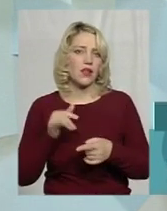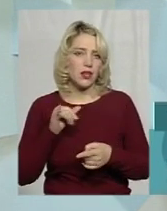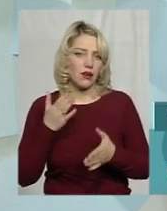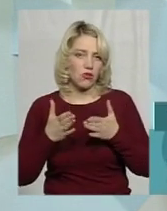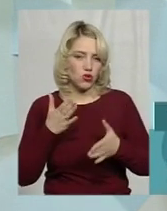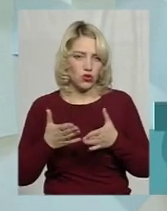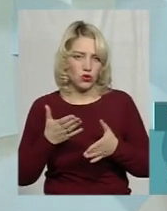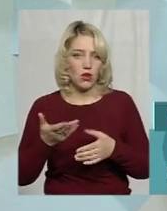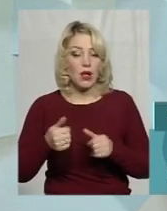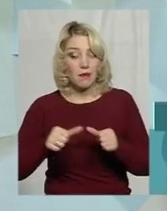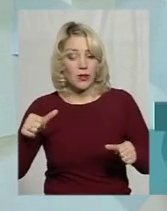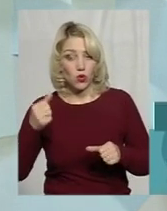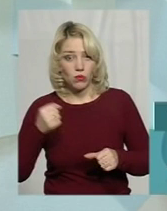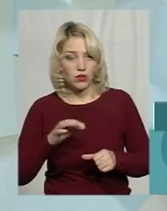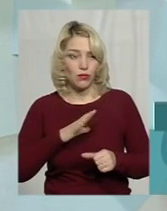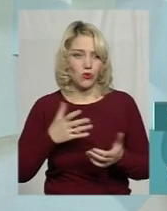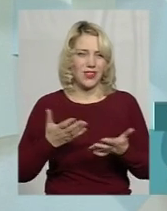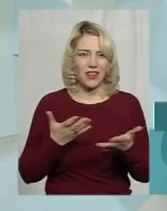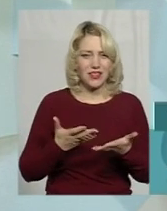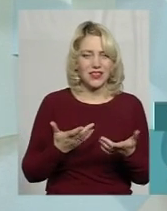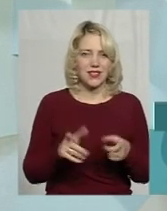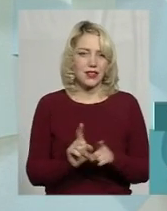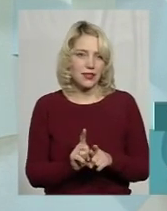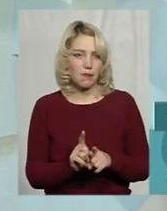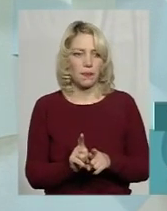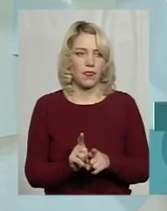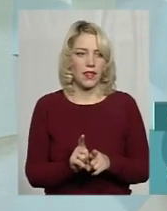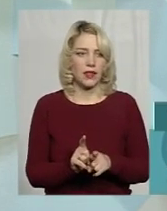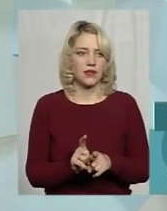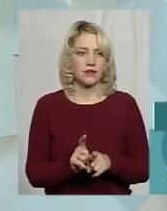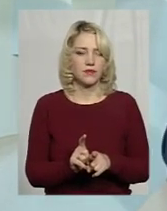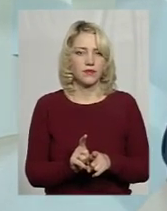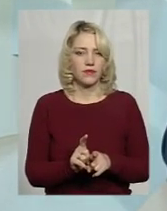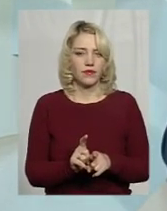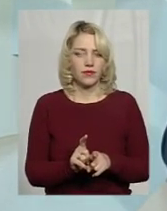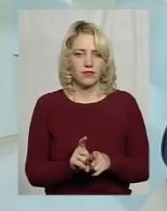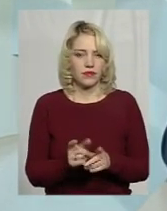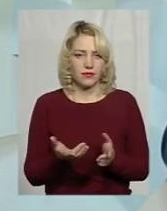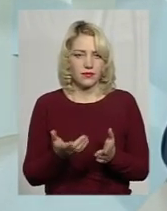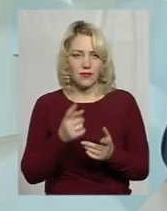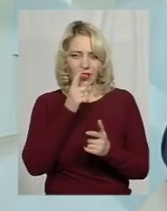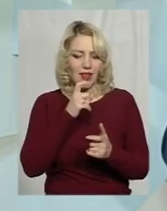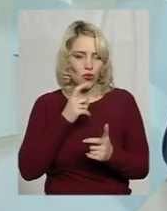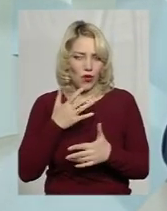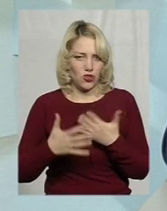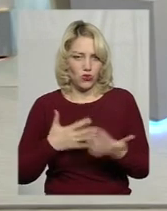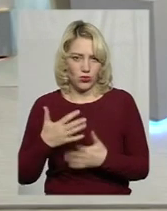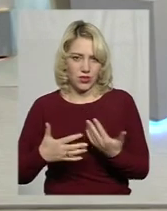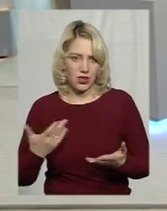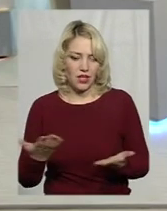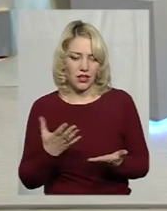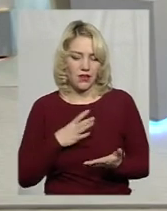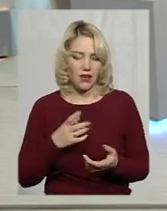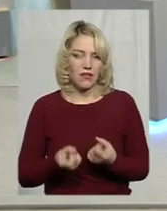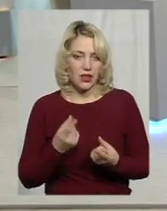Якщо ще на минулому тижні були якісь певні недорешності, які виникали в процесі оцінки саме цих